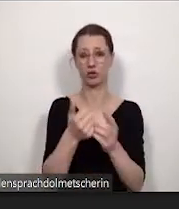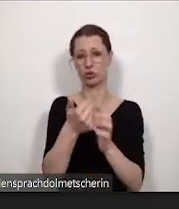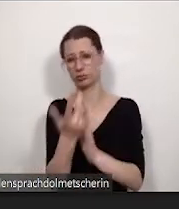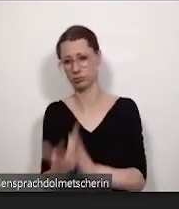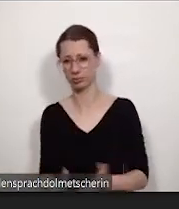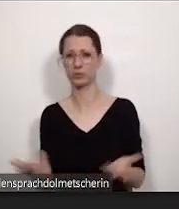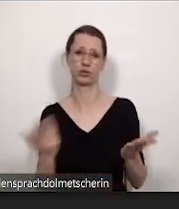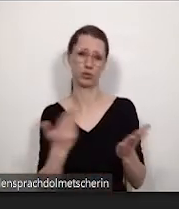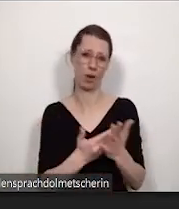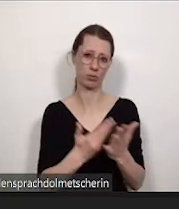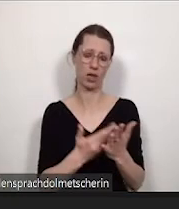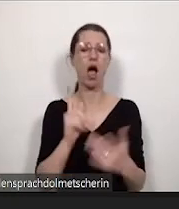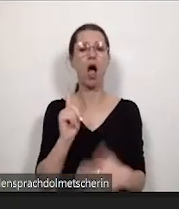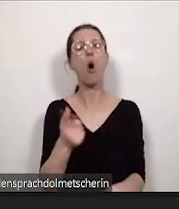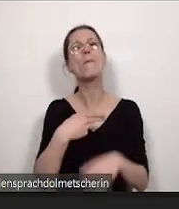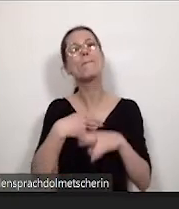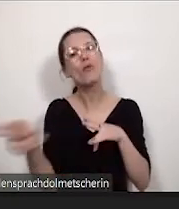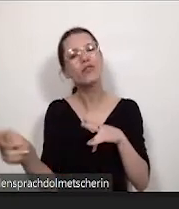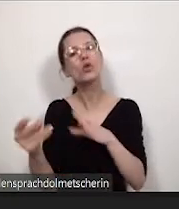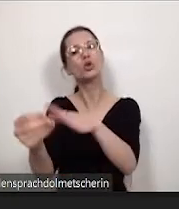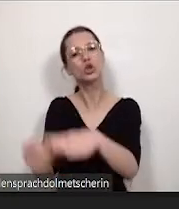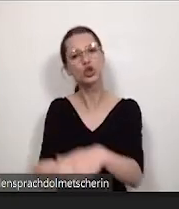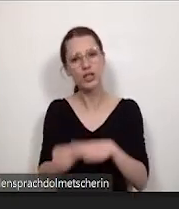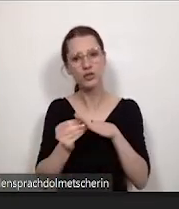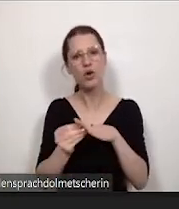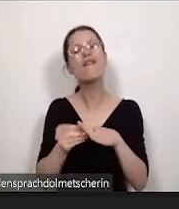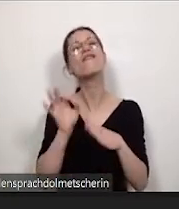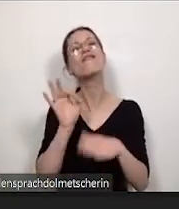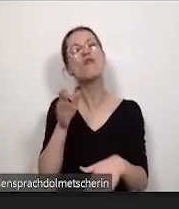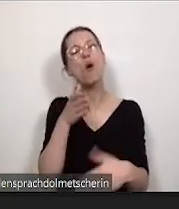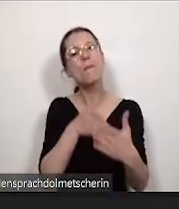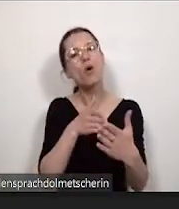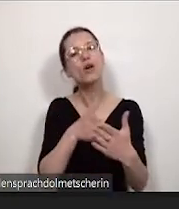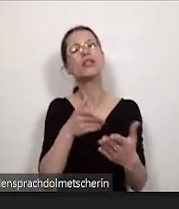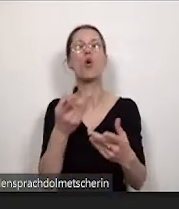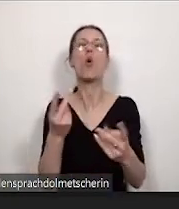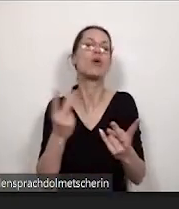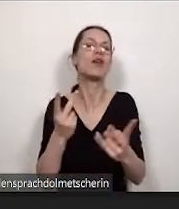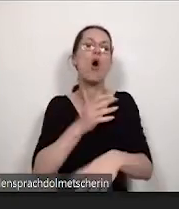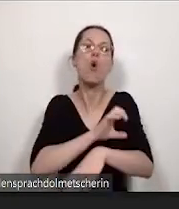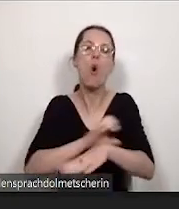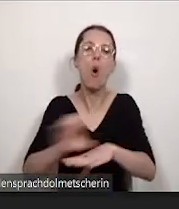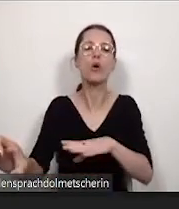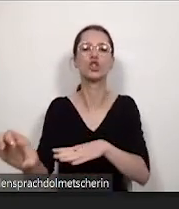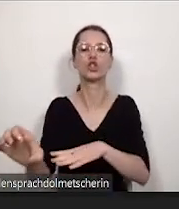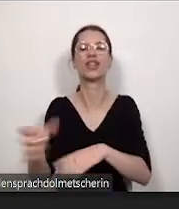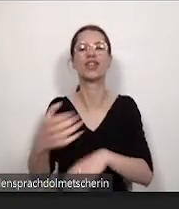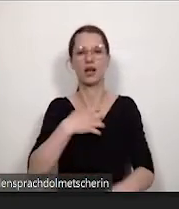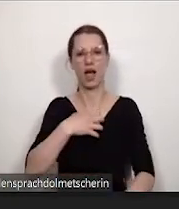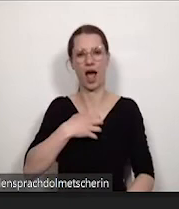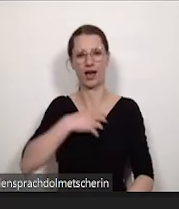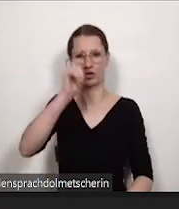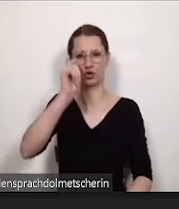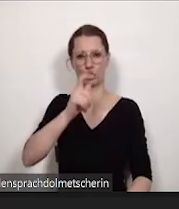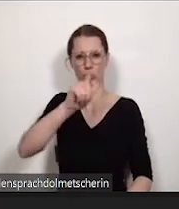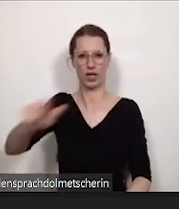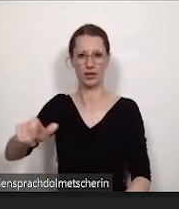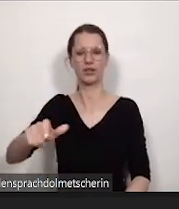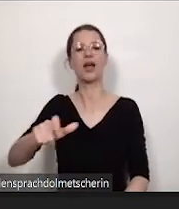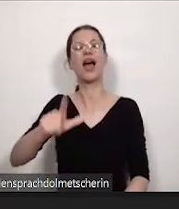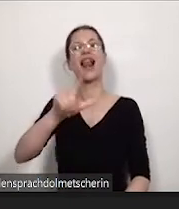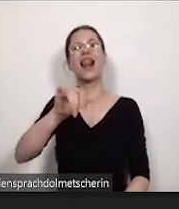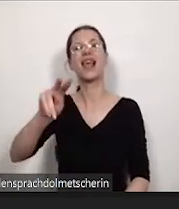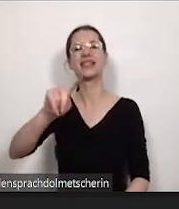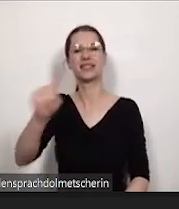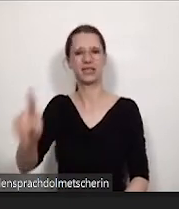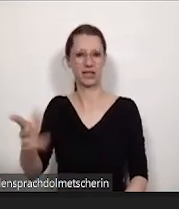wurde auf die professionelle Unterstützung für behinderte behinderte und chronische Krankheiten, kranke Studierende im Blitz hingewiesen, also